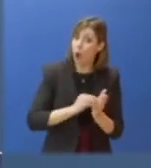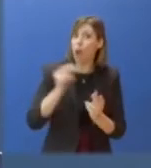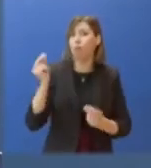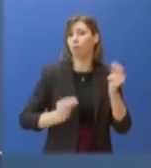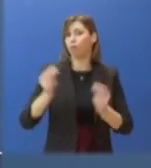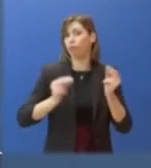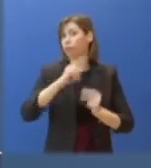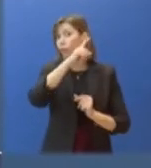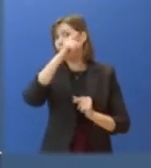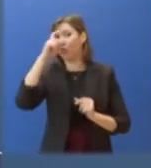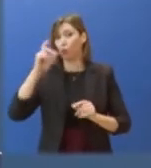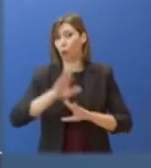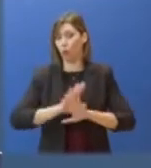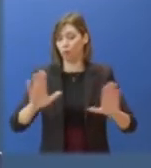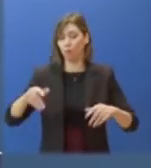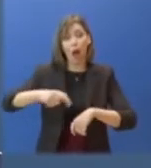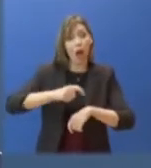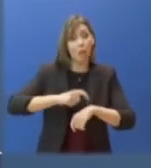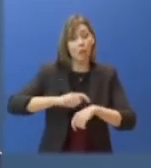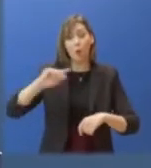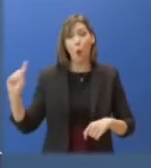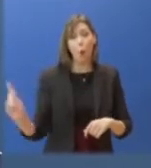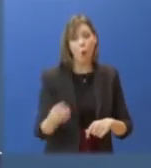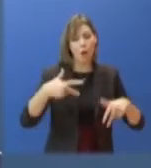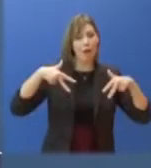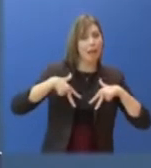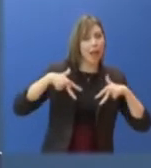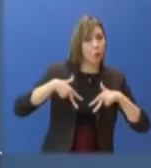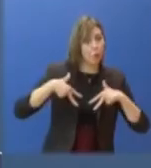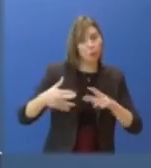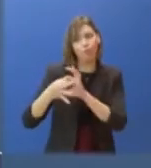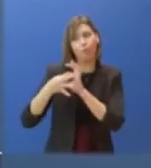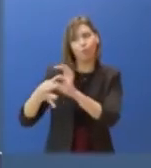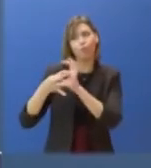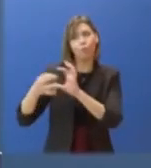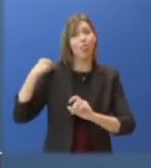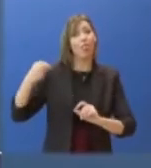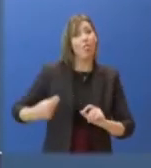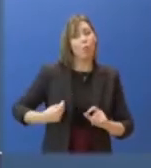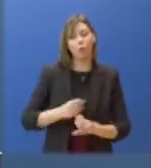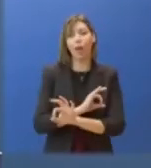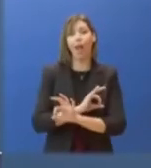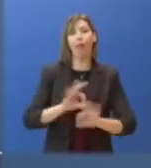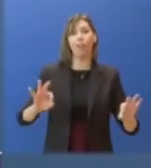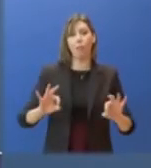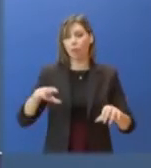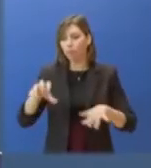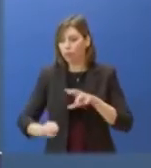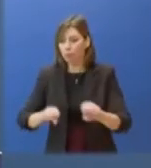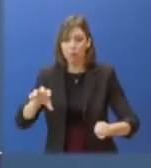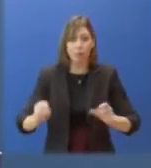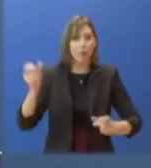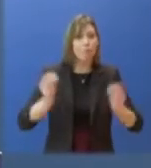πλήρη ανάπτυξη, προκειμένου να παρεμβαίνει σε συνεργασία με την αυτοδιοίκηση, όπου χρειάζεται για την αντιμετώπιση των προβλημάτων που προκαλεί η κακοκαιρία.